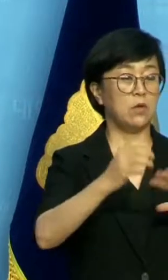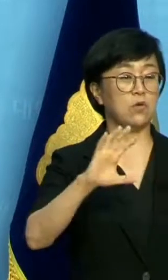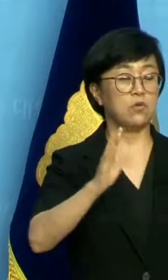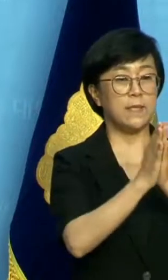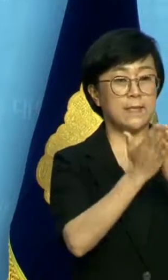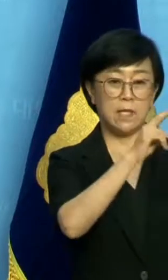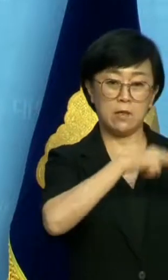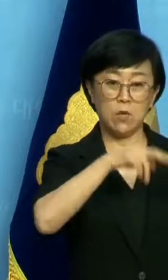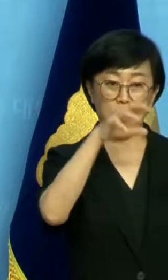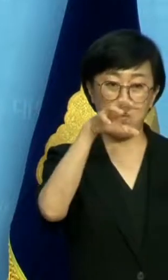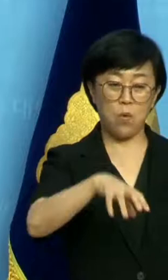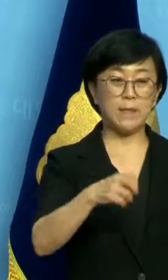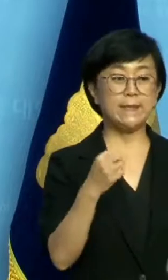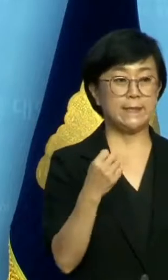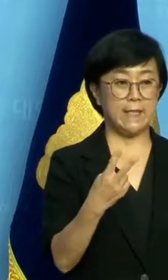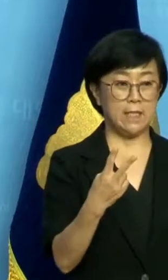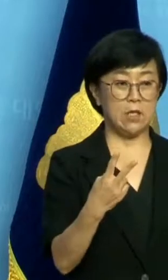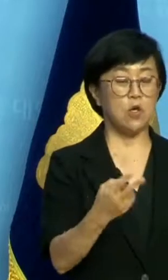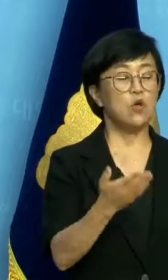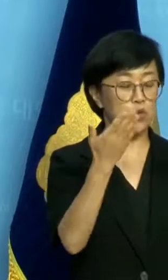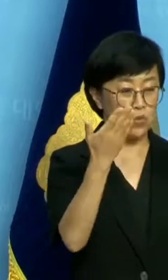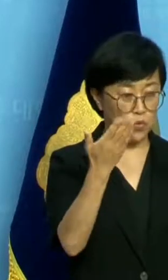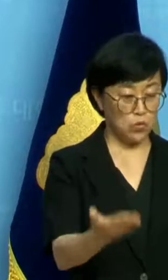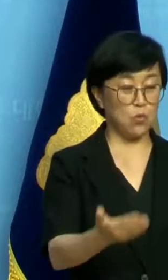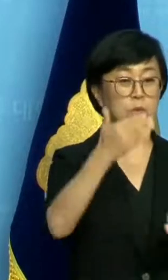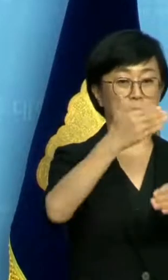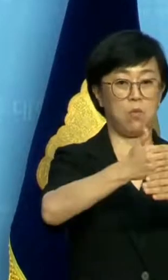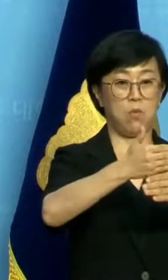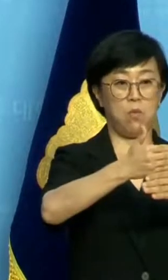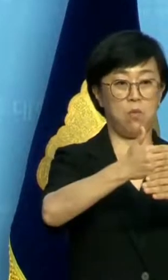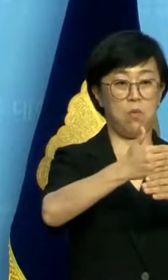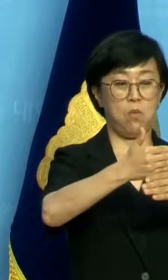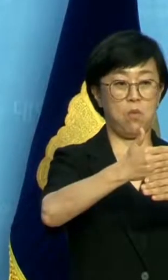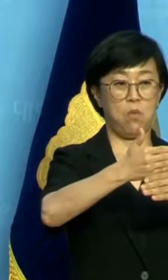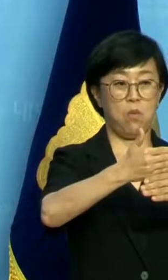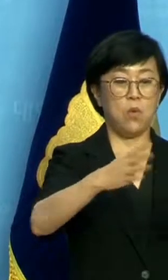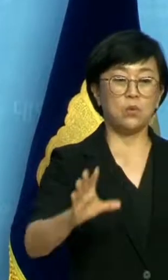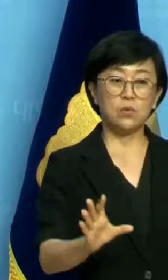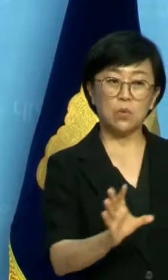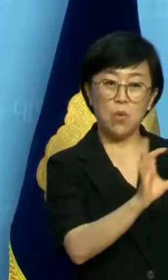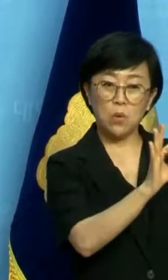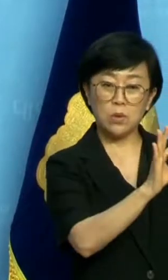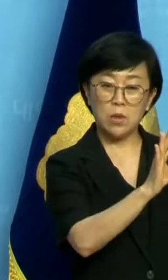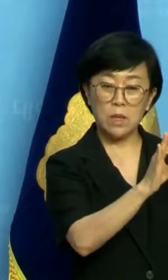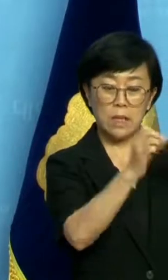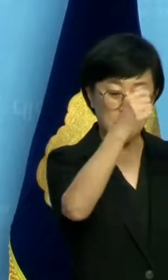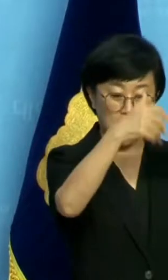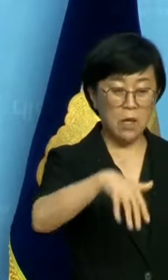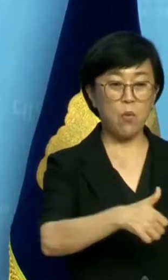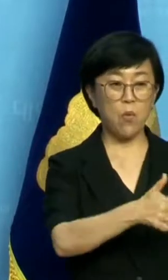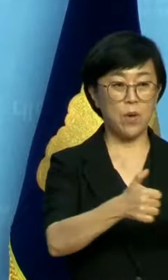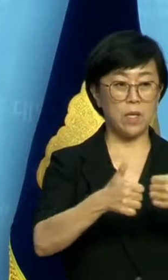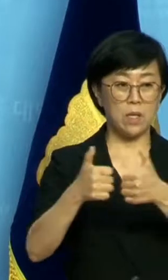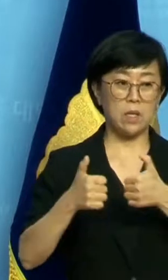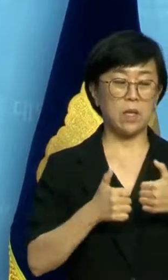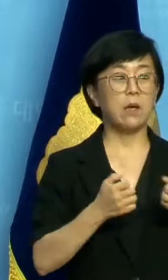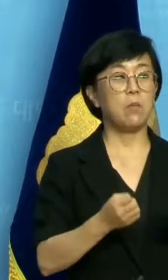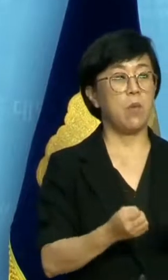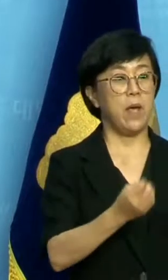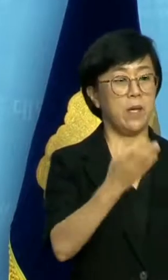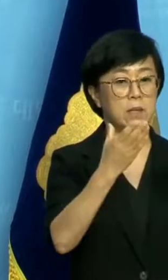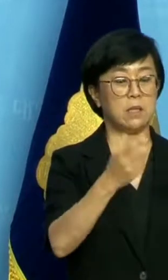도사관을 다시 휴관에 들어가는 등 소속 기관의 회의와 행사를